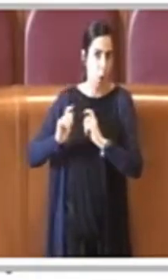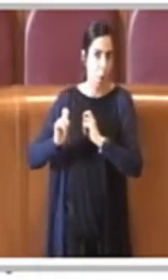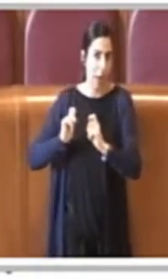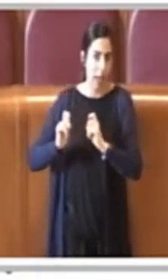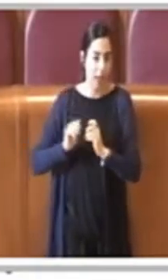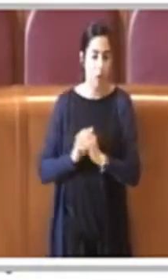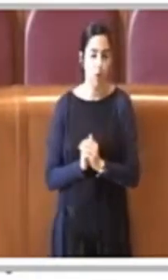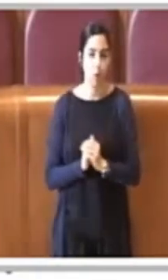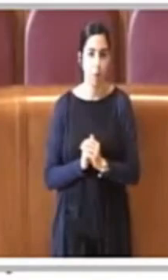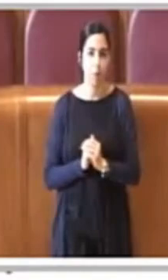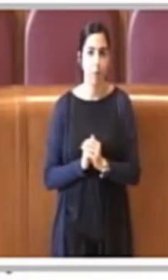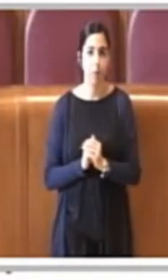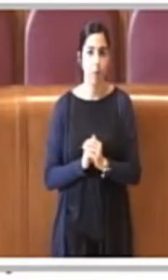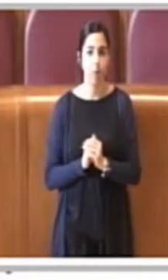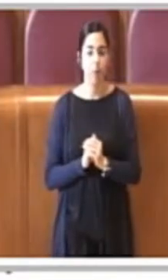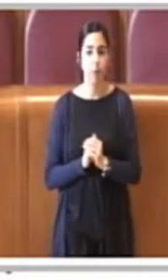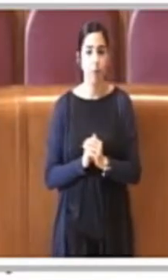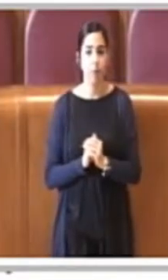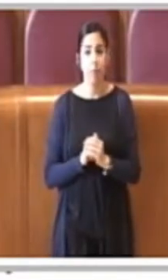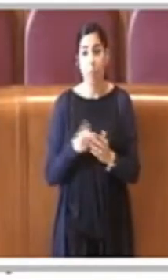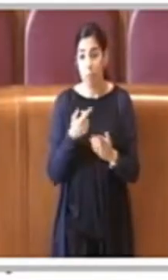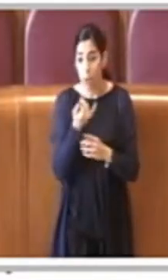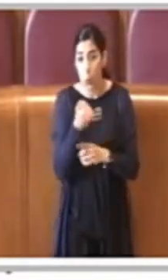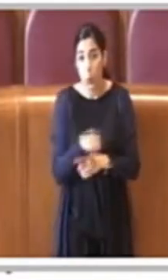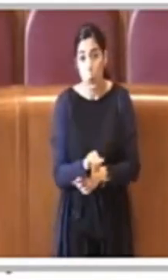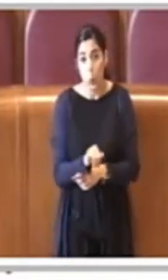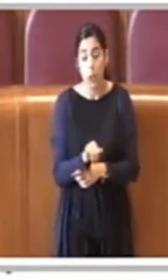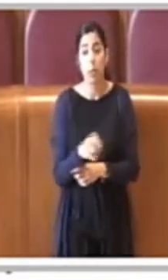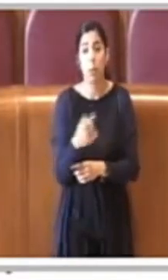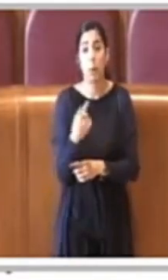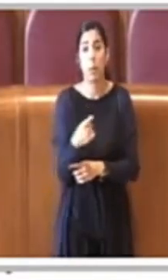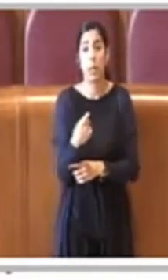e per terminare Presidente